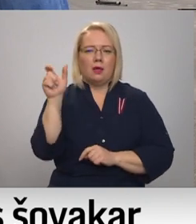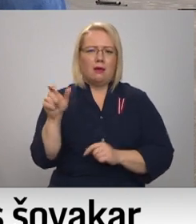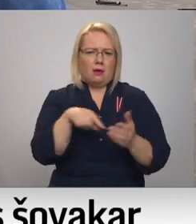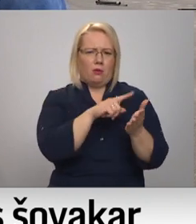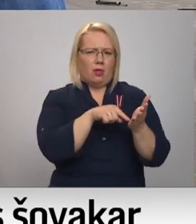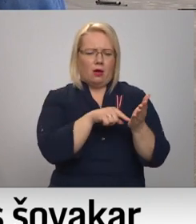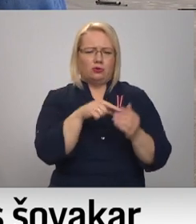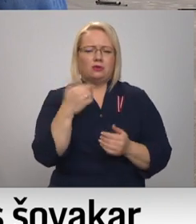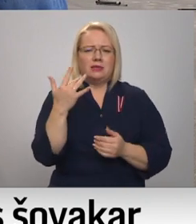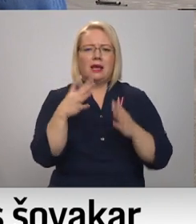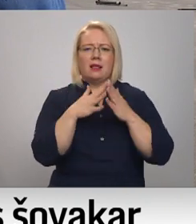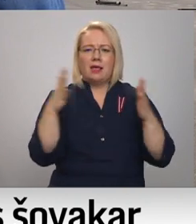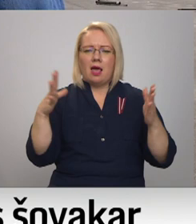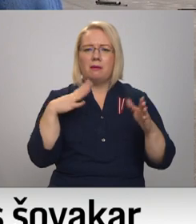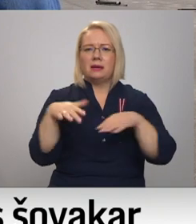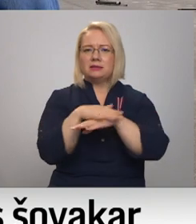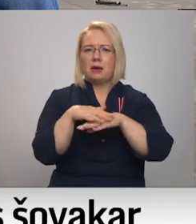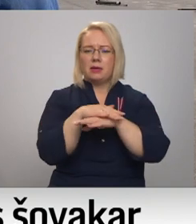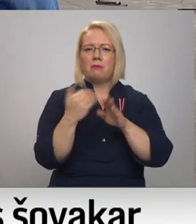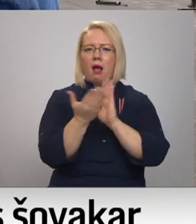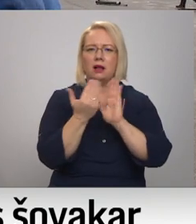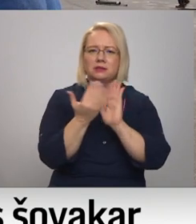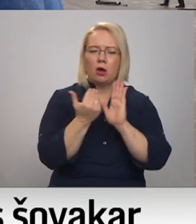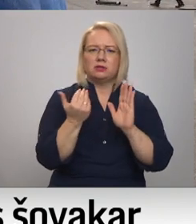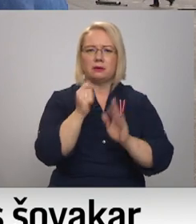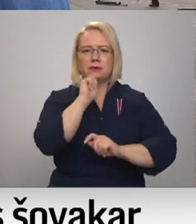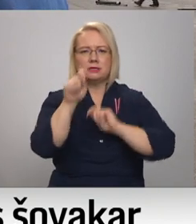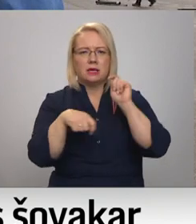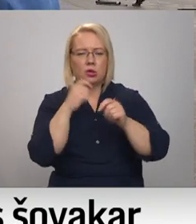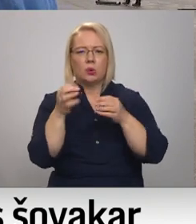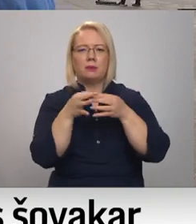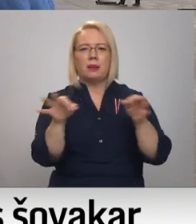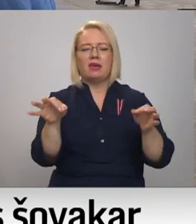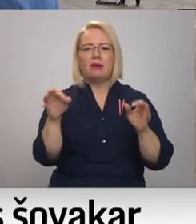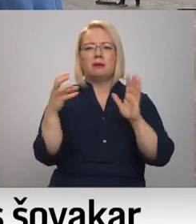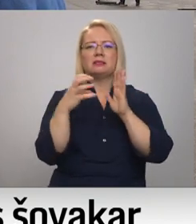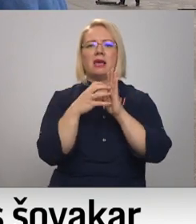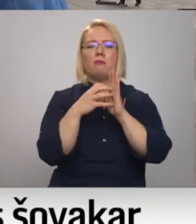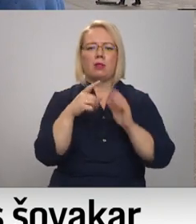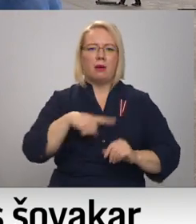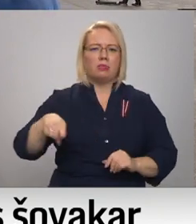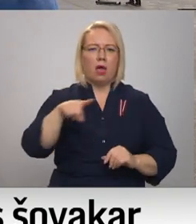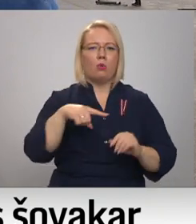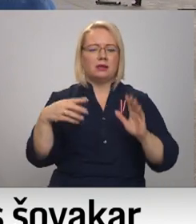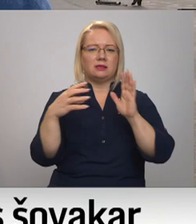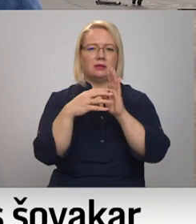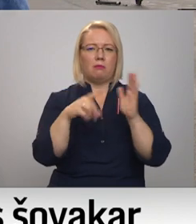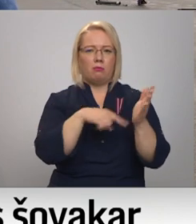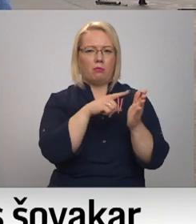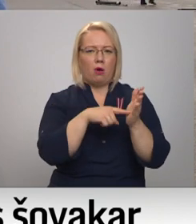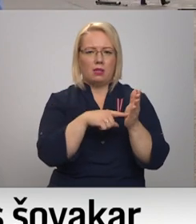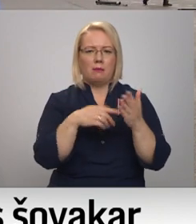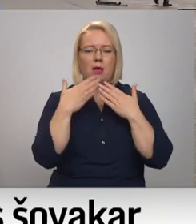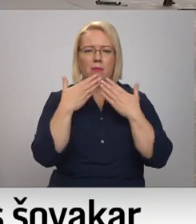ir, cik liela bija sabiedrības atsaucība ziedot brīvības simbolam, tautas simbolam? Jā,